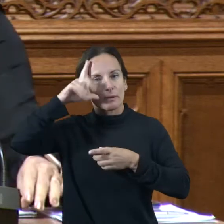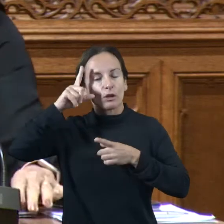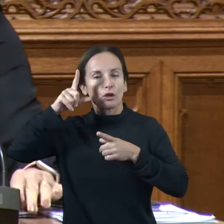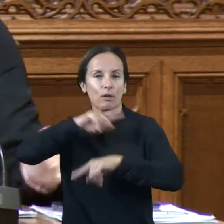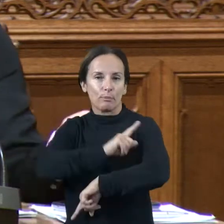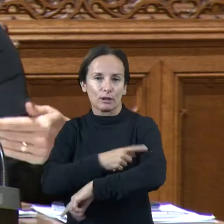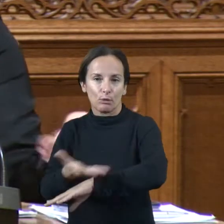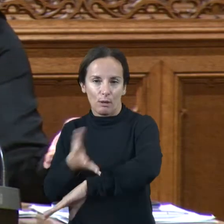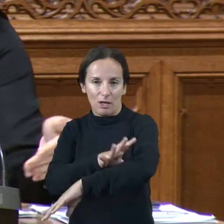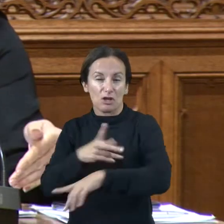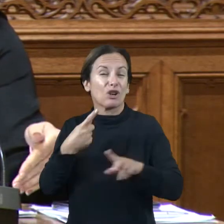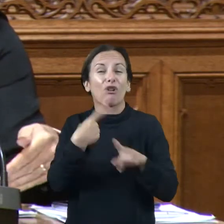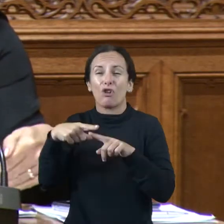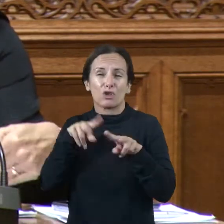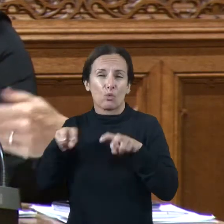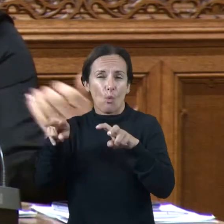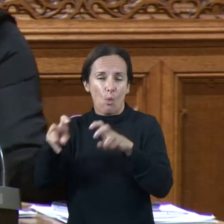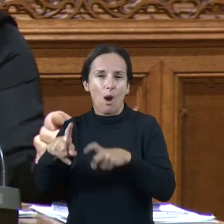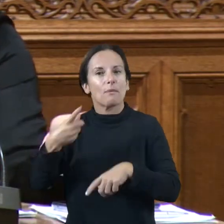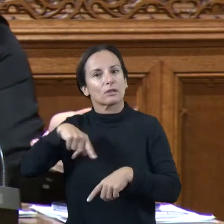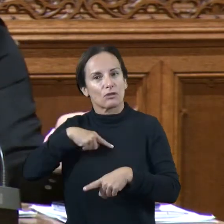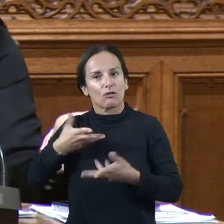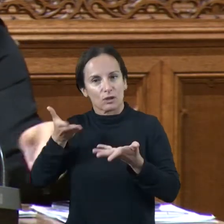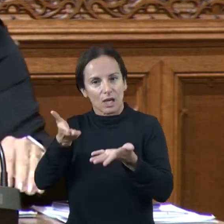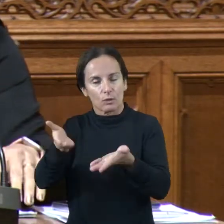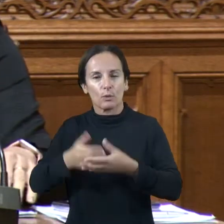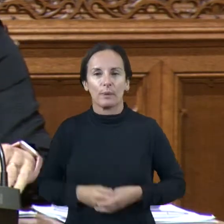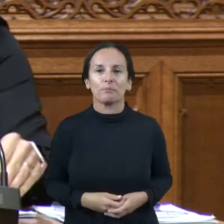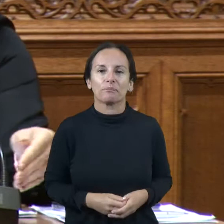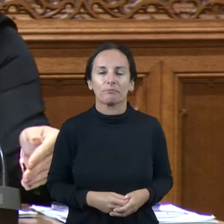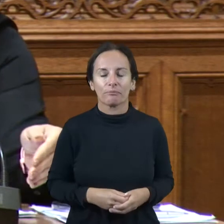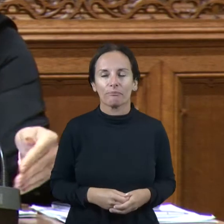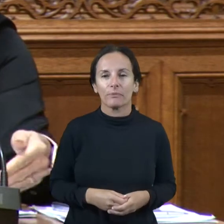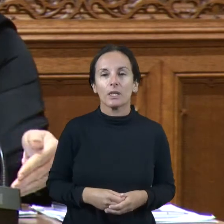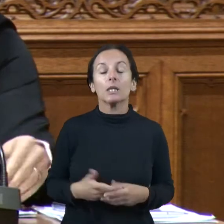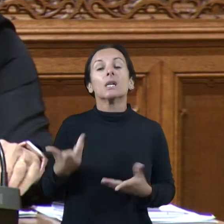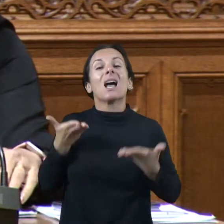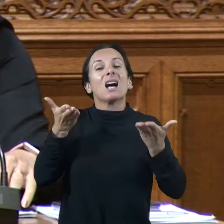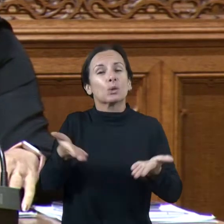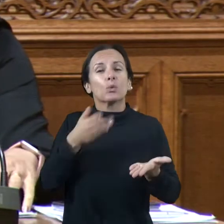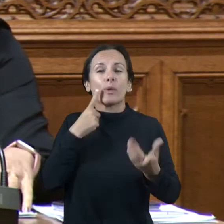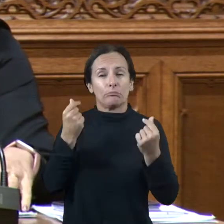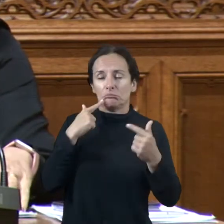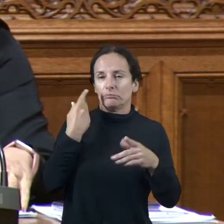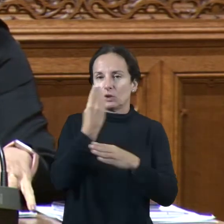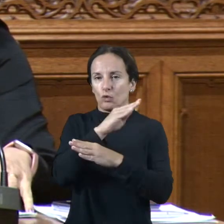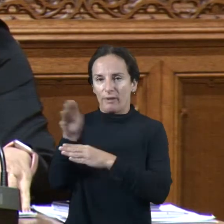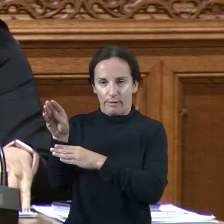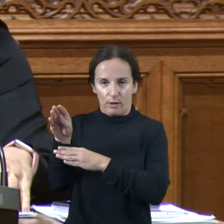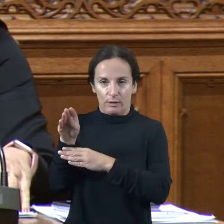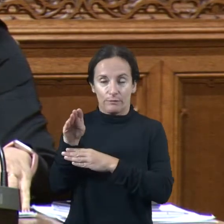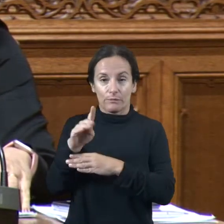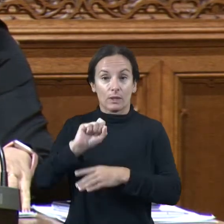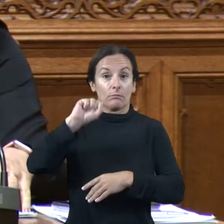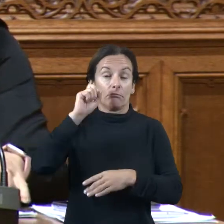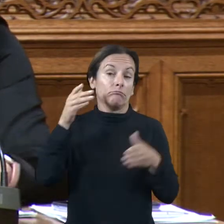Per altra banda programes que complementen i que són un suport a l'activitat són la convocatòria d'ajudes les subvencions que donam per una banda